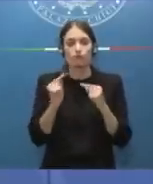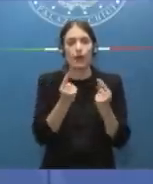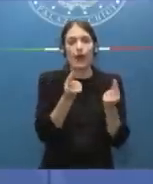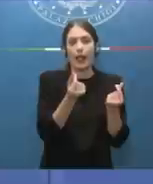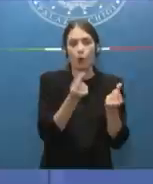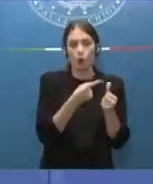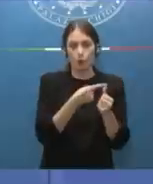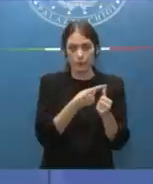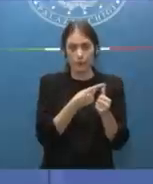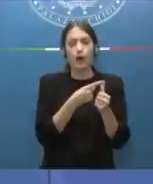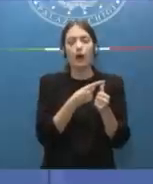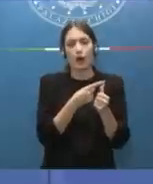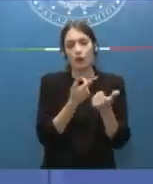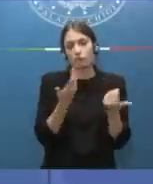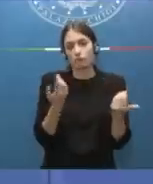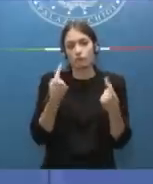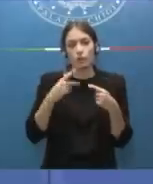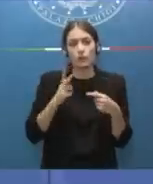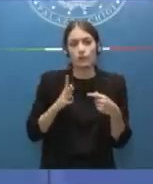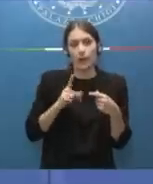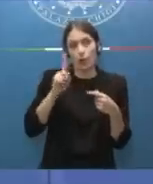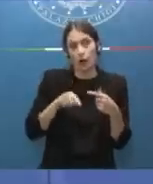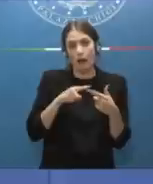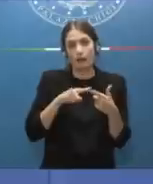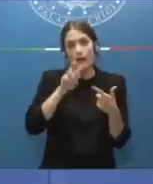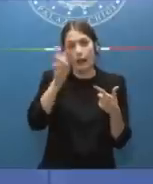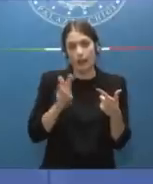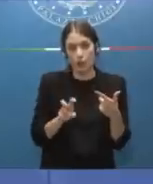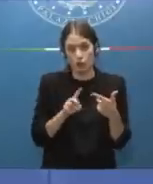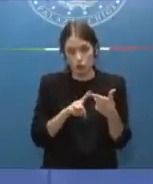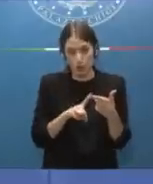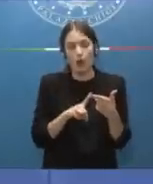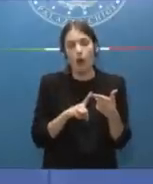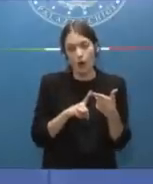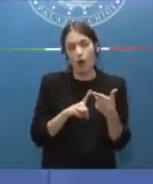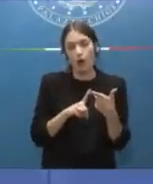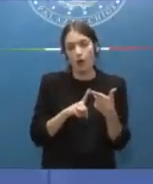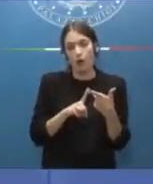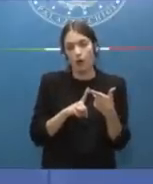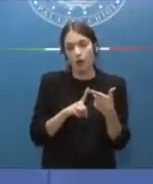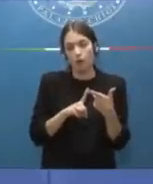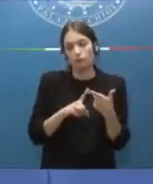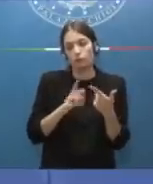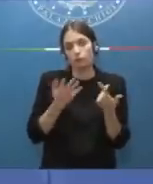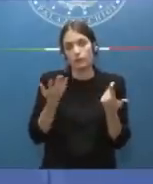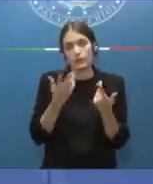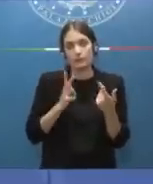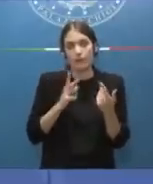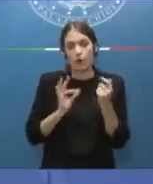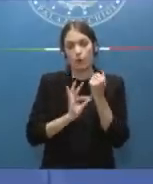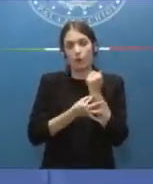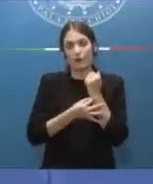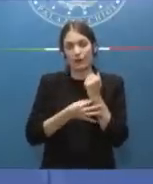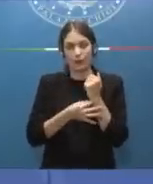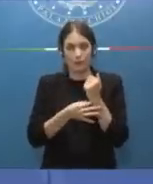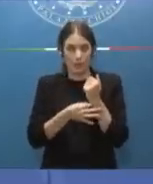spero anche di energia con alcuni primi provvedimenti al netto chiaramente di quello che